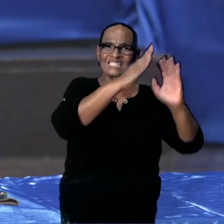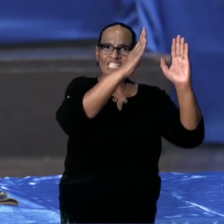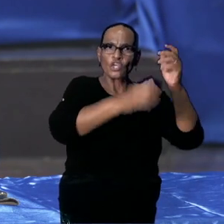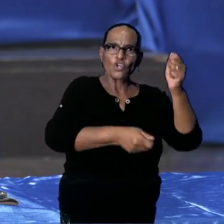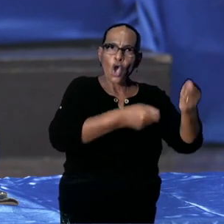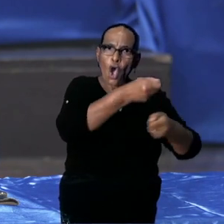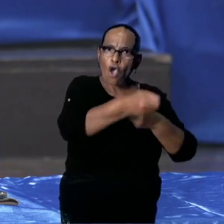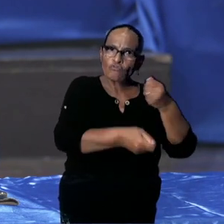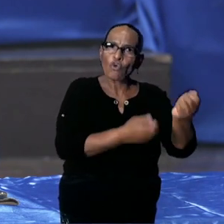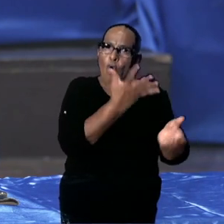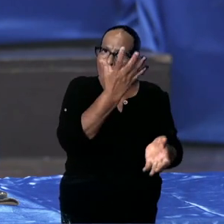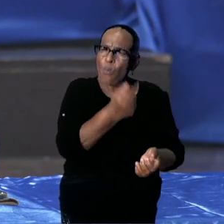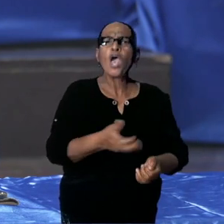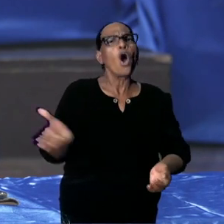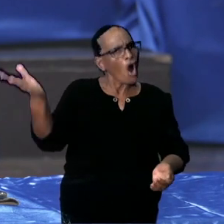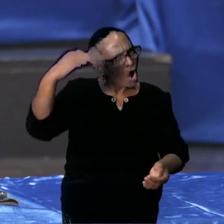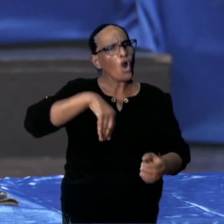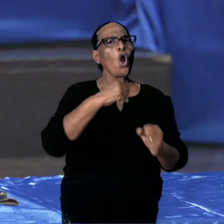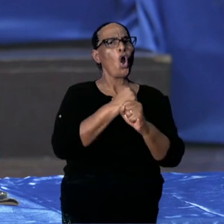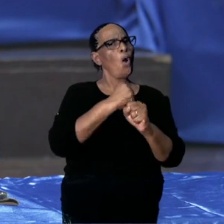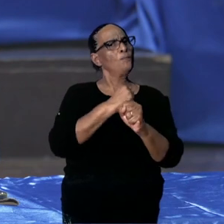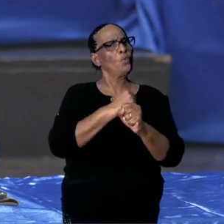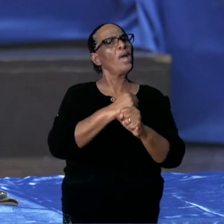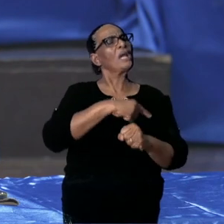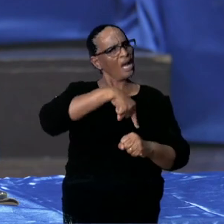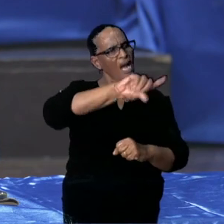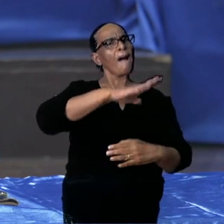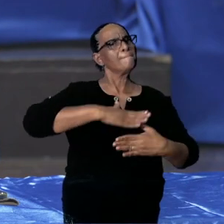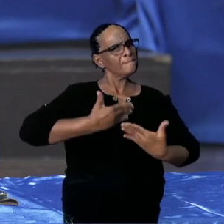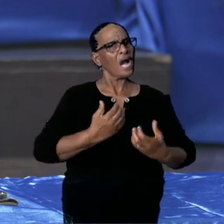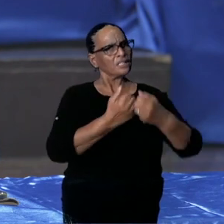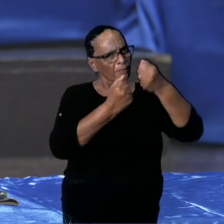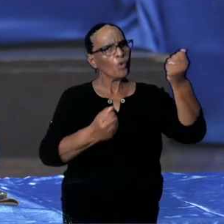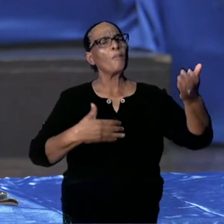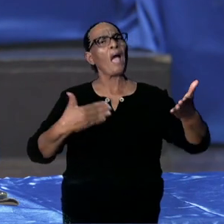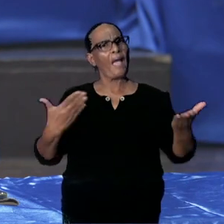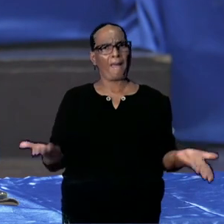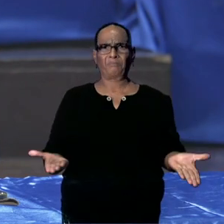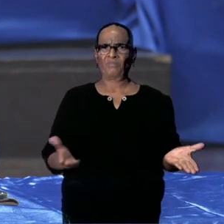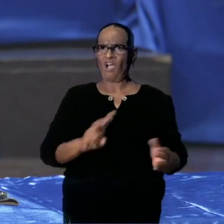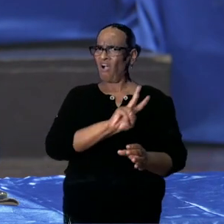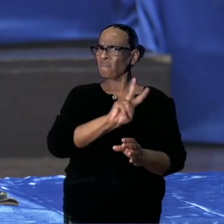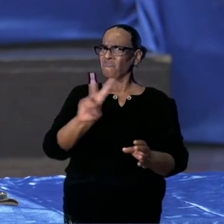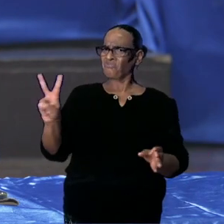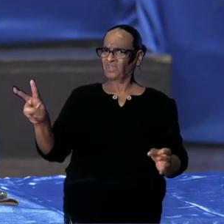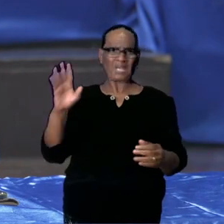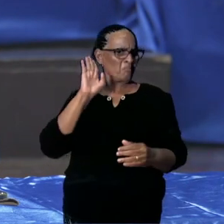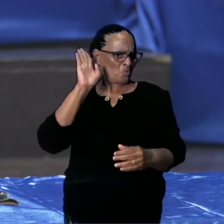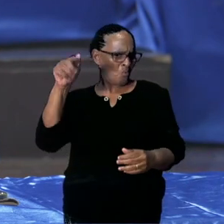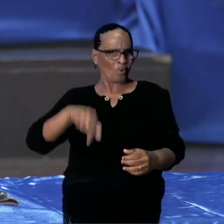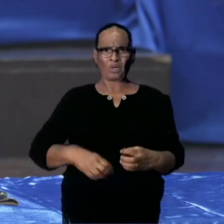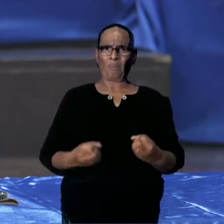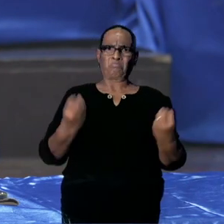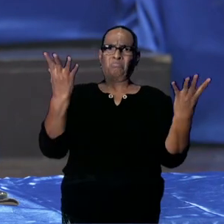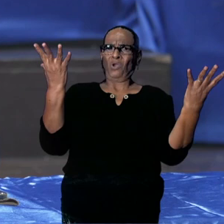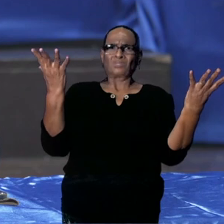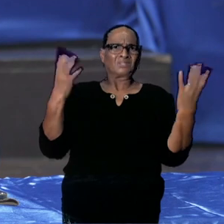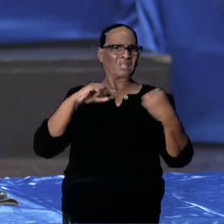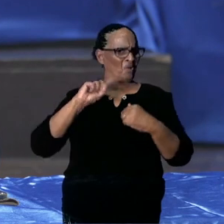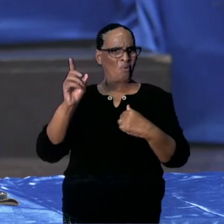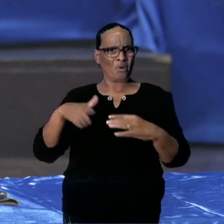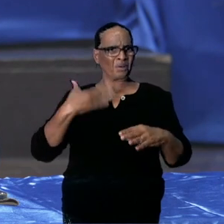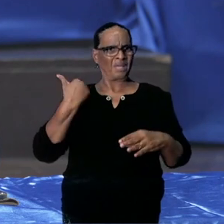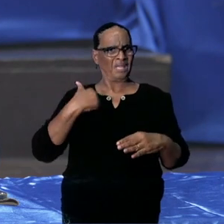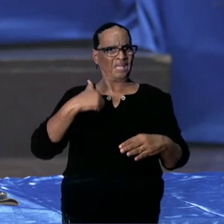inspectie voor de pleegkunde op het ministerie van Volksgezondheid, en dan vind ik het vreemd als we dan plotseling midden in een golf mensen